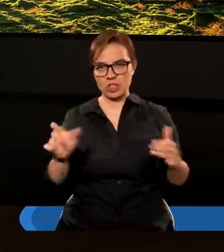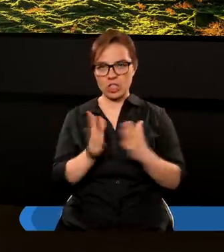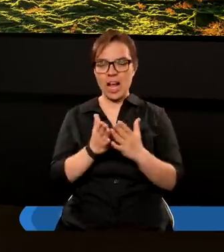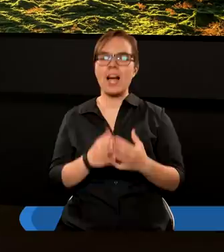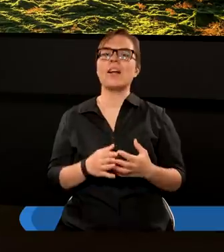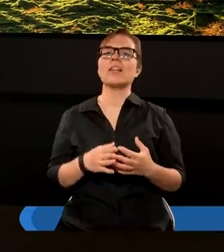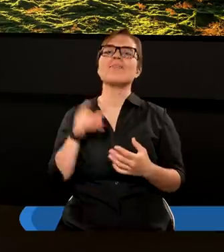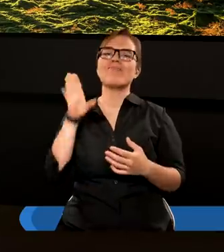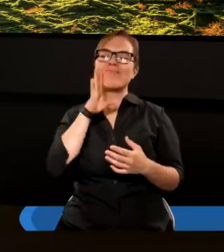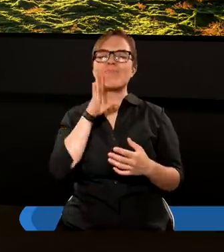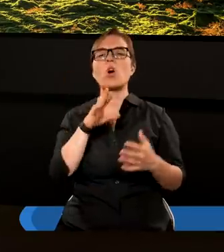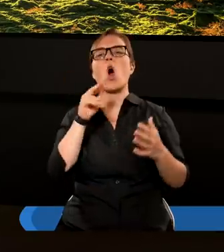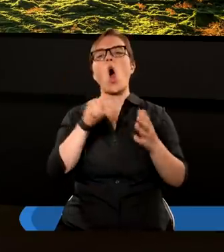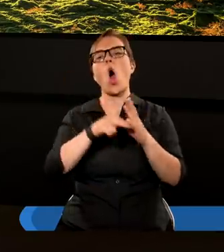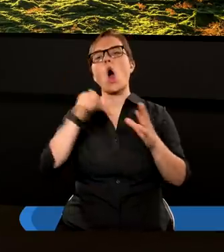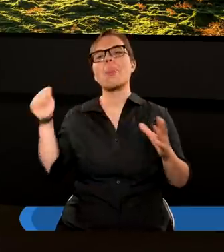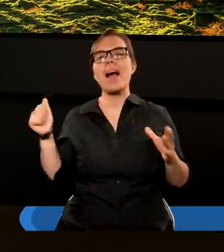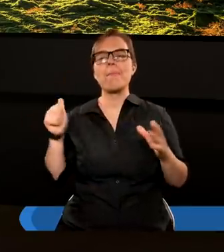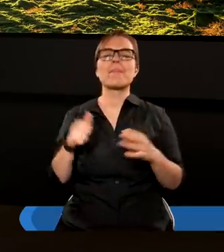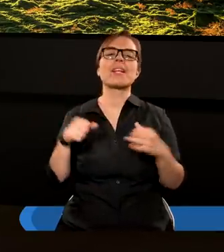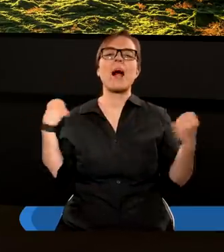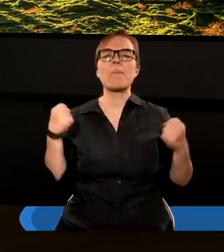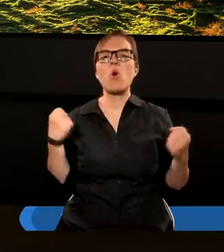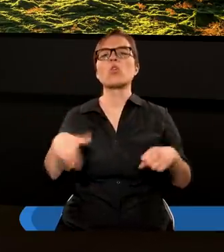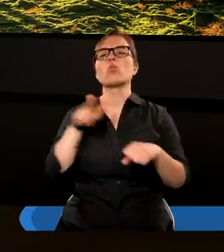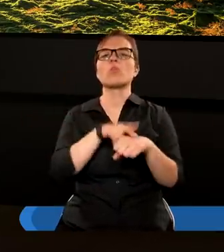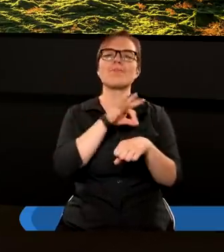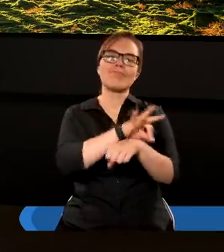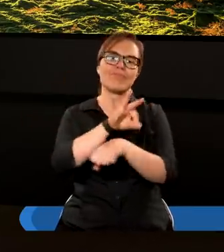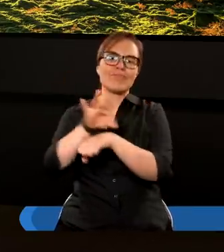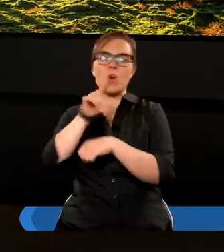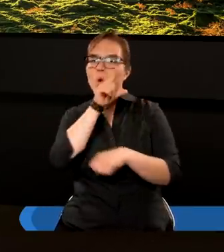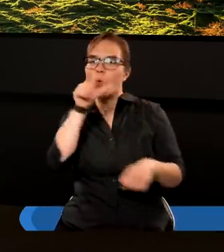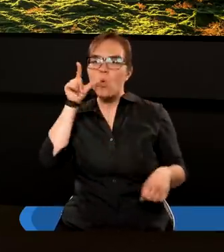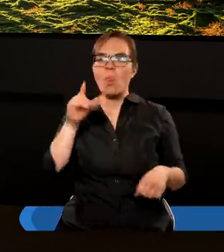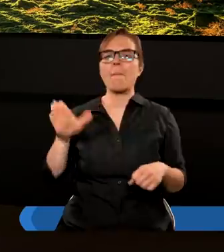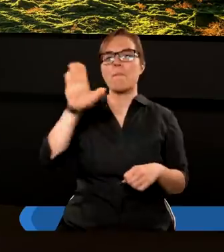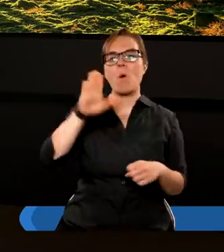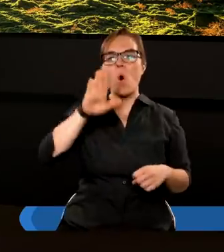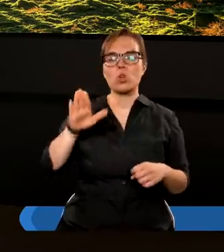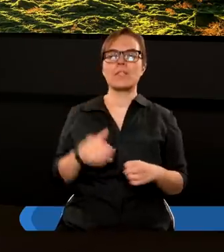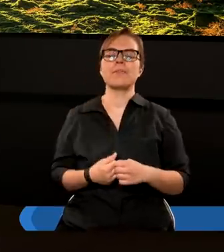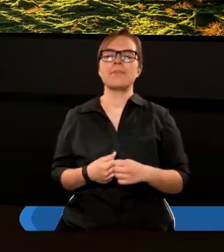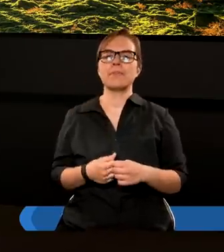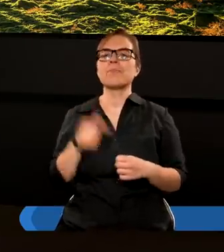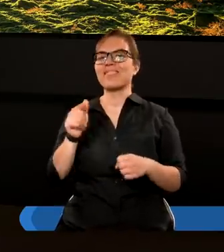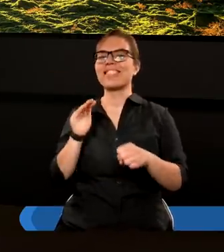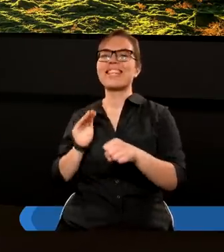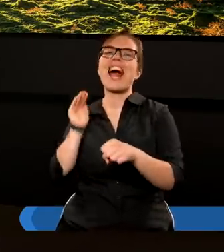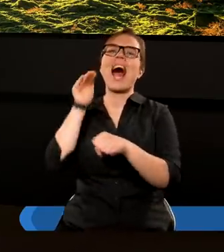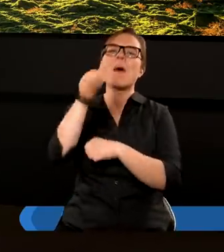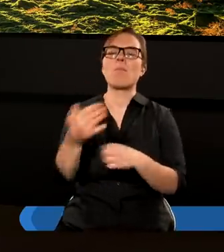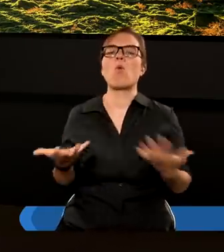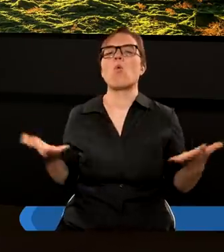taka odstępcza moc, która prześladuje lud Boży i tutaj już jest zapowiedź